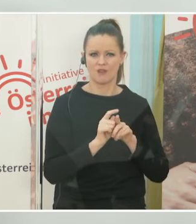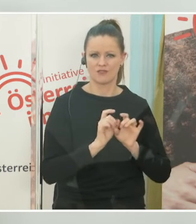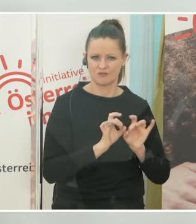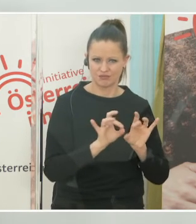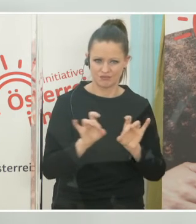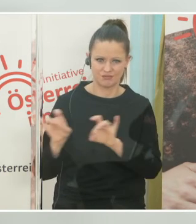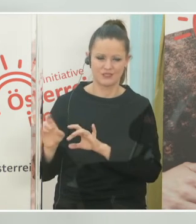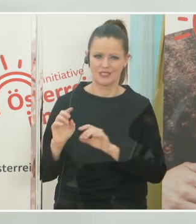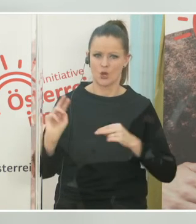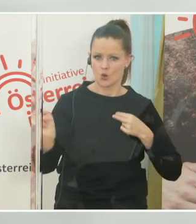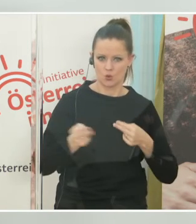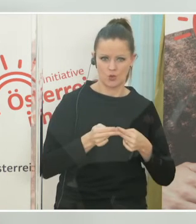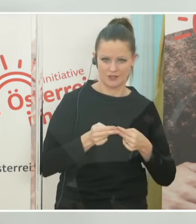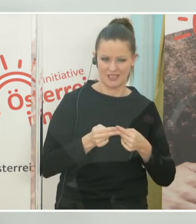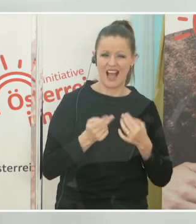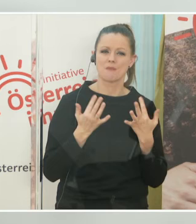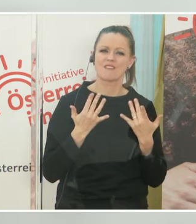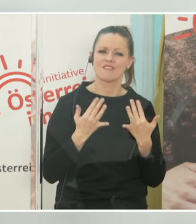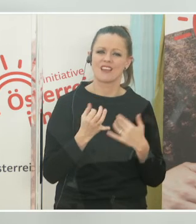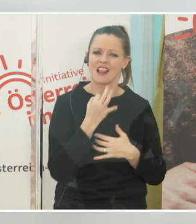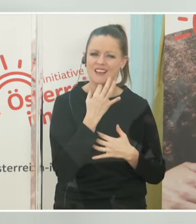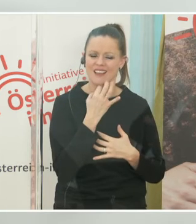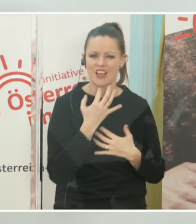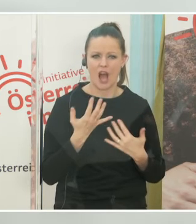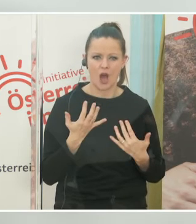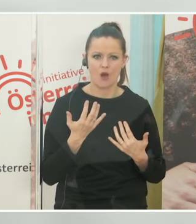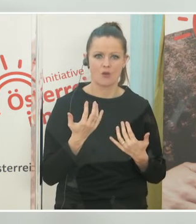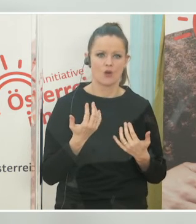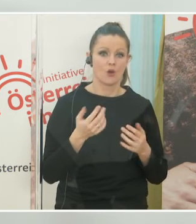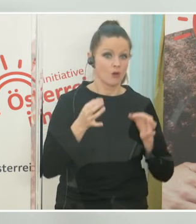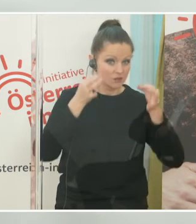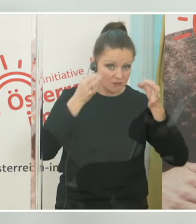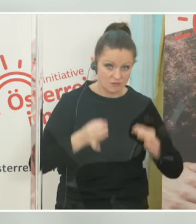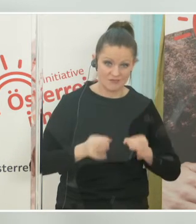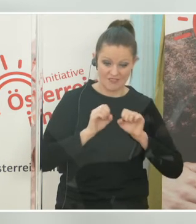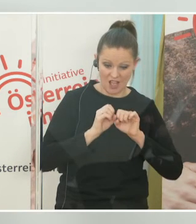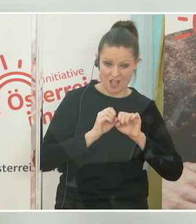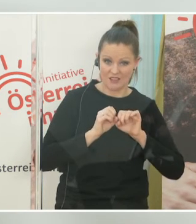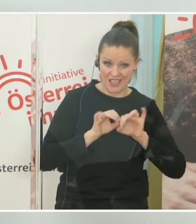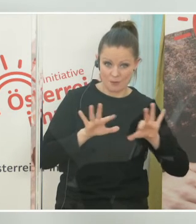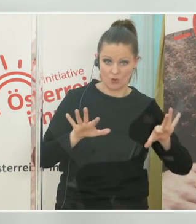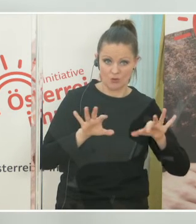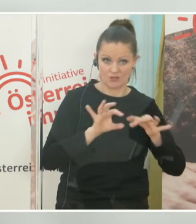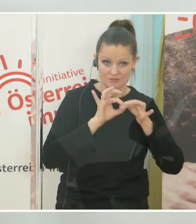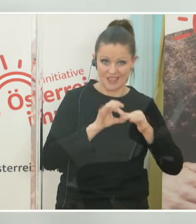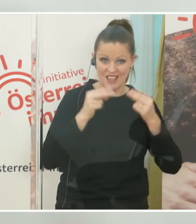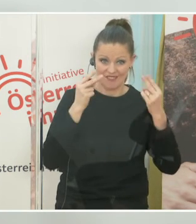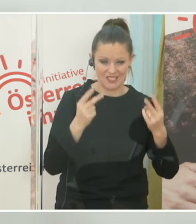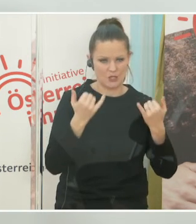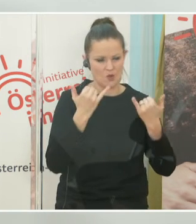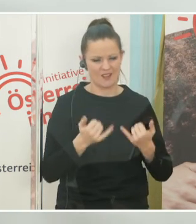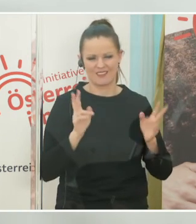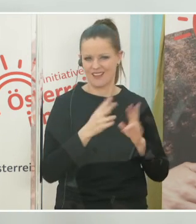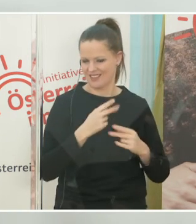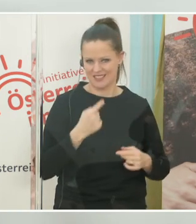Das Ausmaß zu bestimmen, wie weit das gegeben ist und wie weit es dann tatsächlich epidemiologisch auch relevant ist, das können wir heute noch